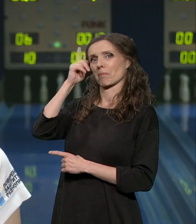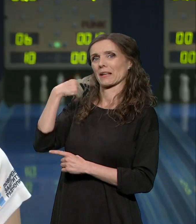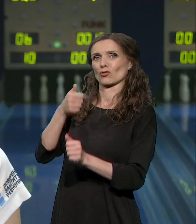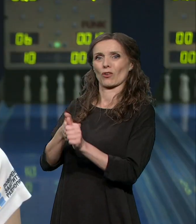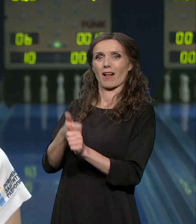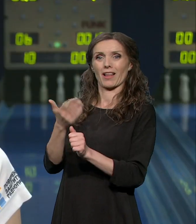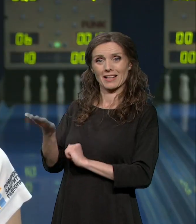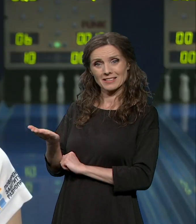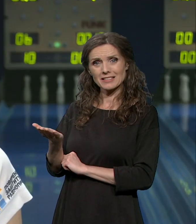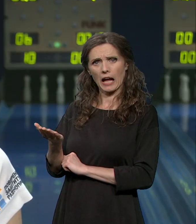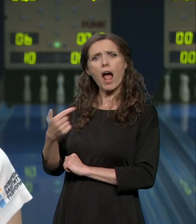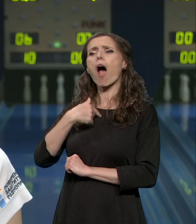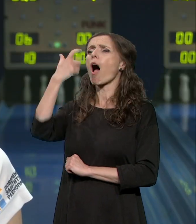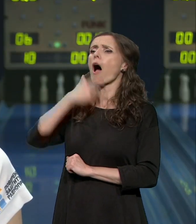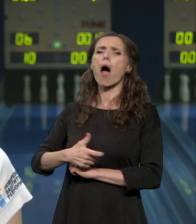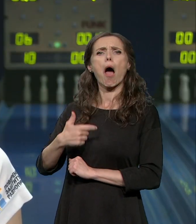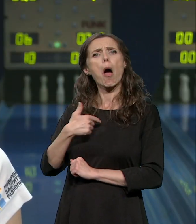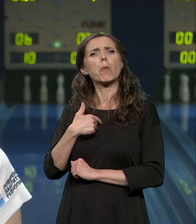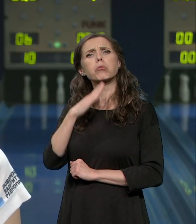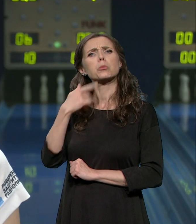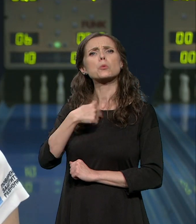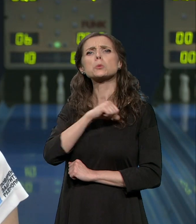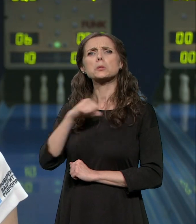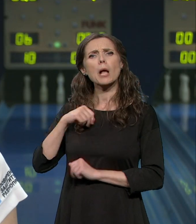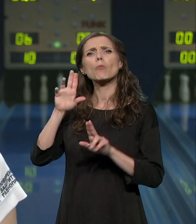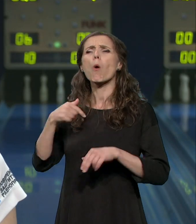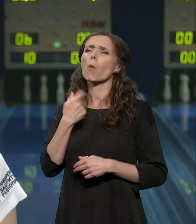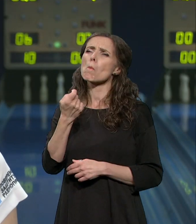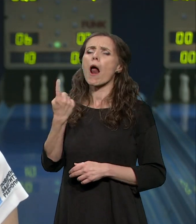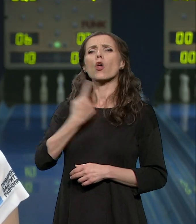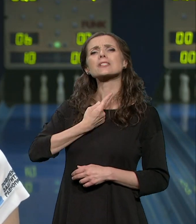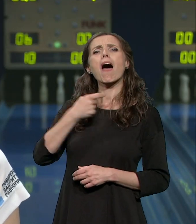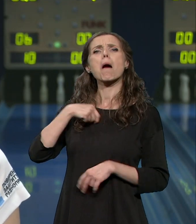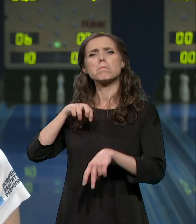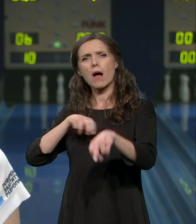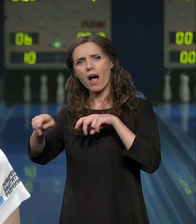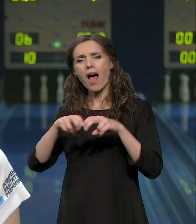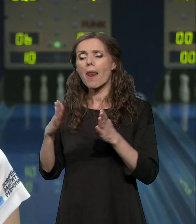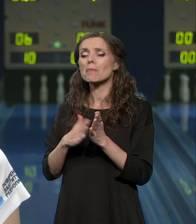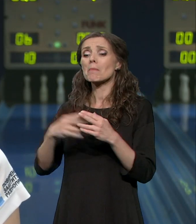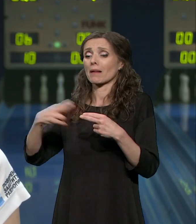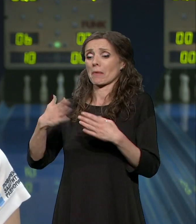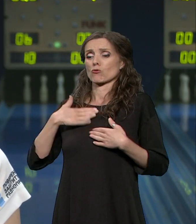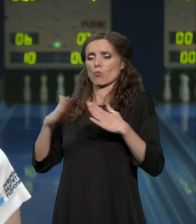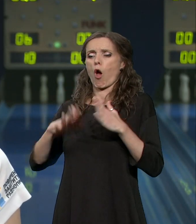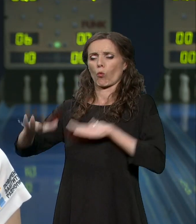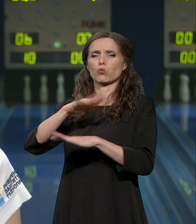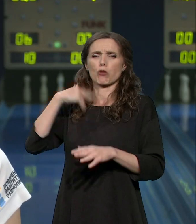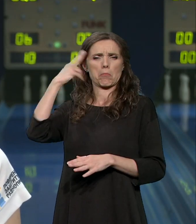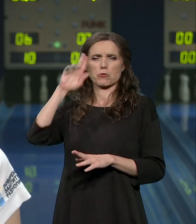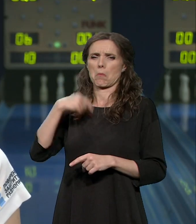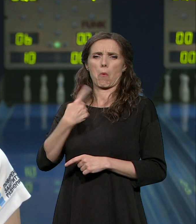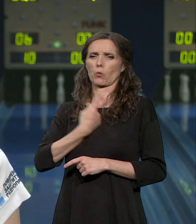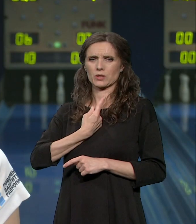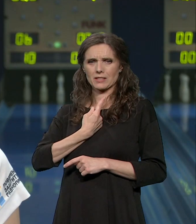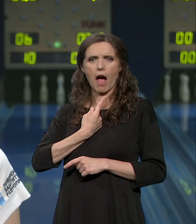Ja sam i ovako dosta samostala, mogu malo i samostala da krećem, ali to je samo u blizini moje kuće i tako. Ali mnogo